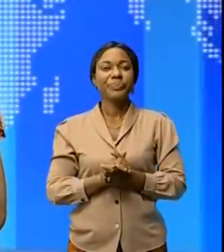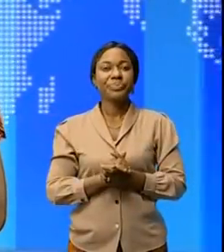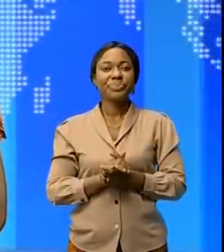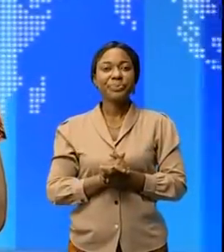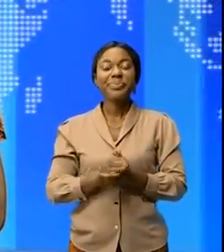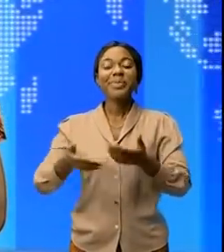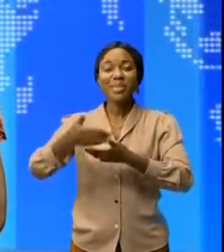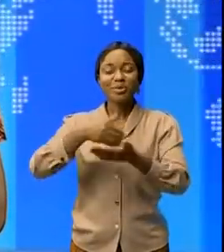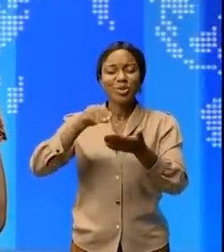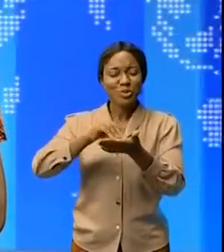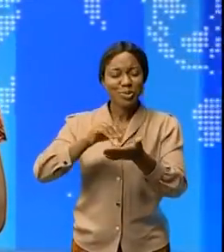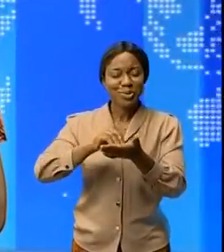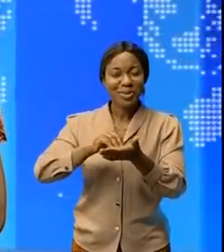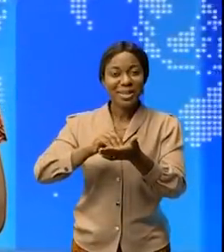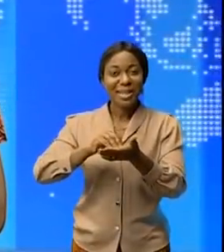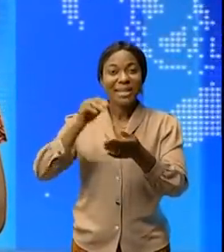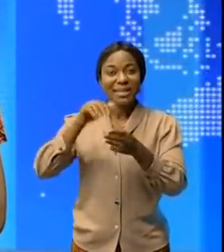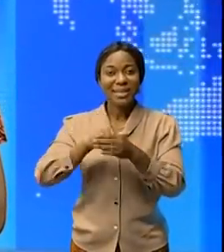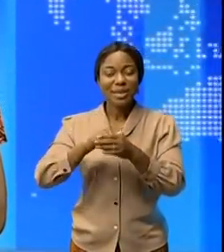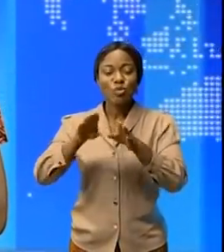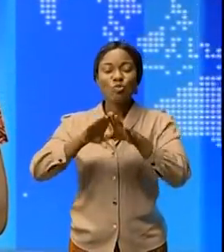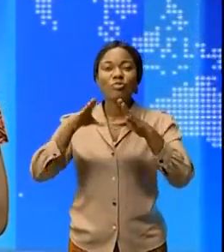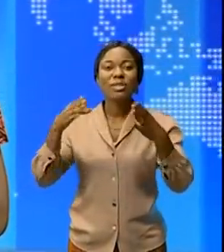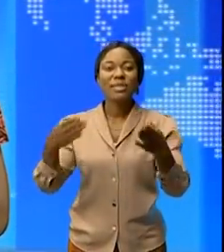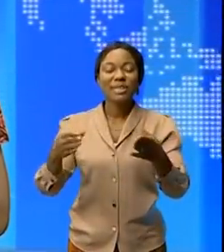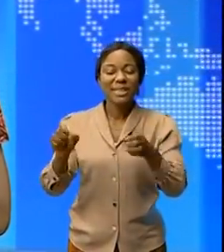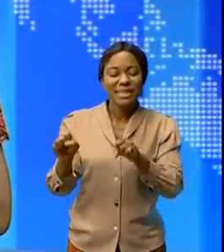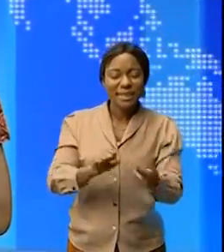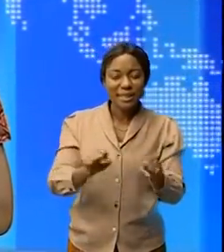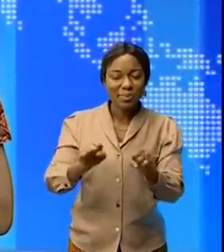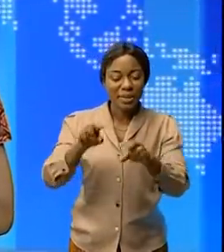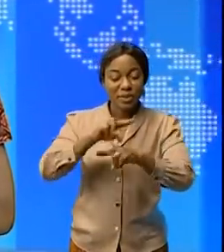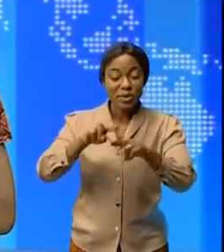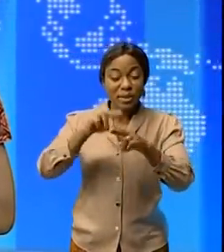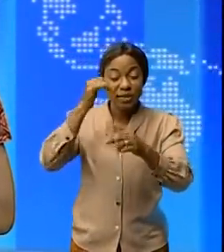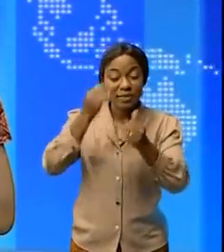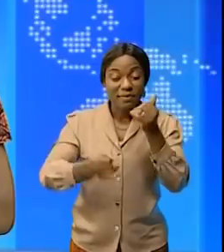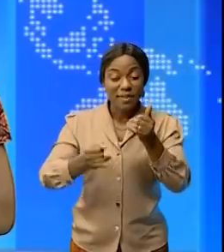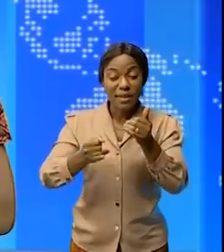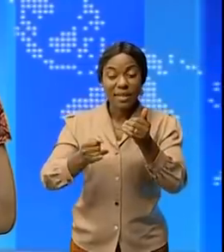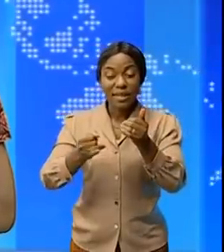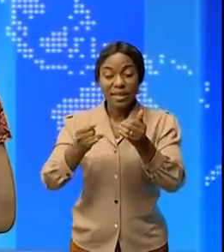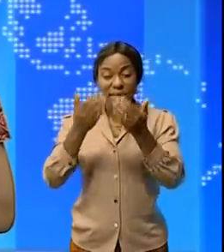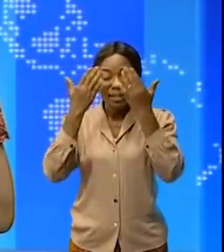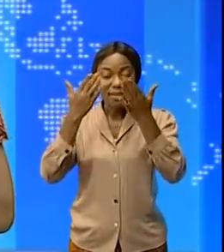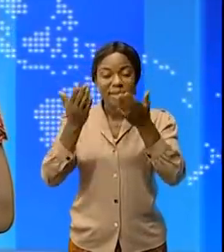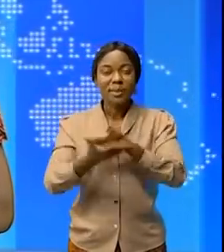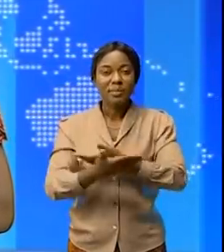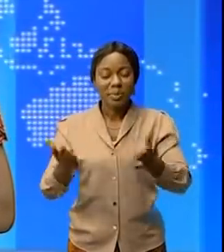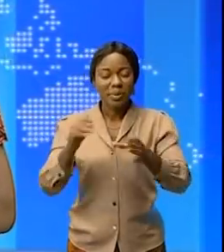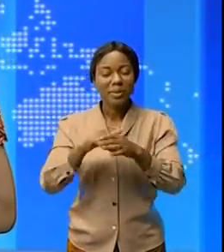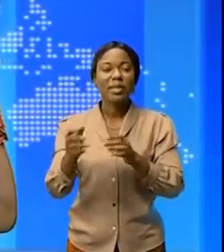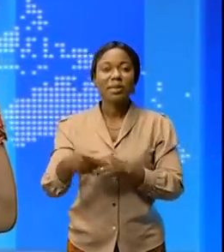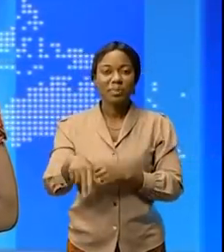Revenons à ce reportage sur le lancement du test national de fin d'études primaires à travers les provinces